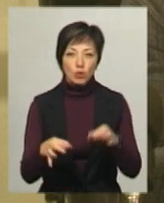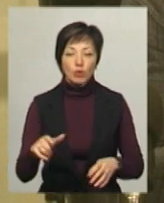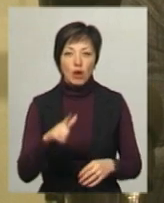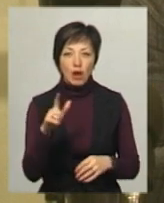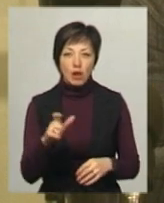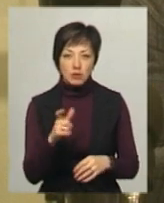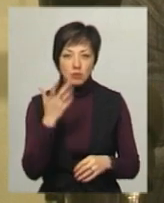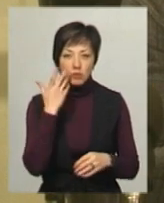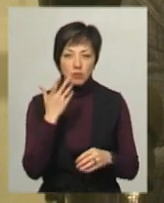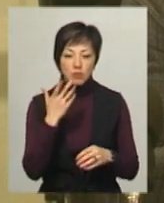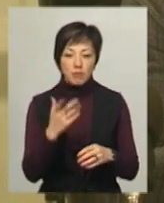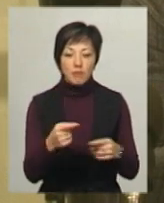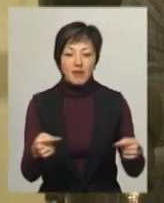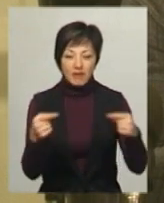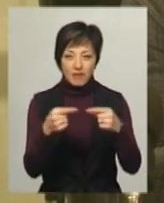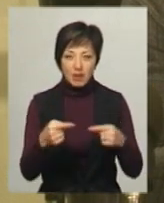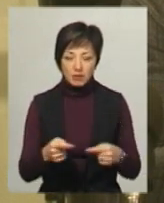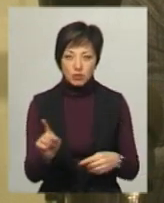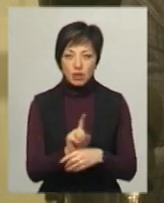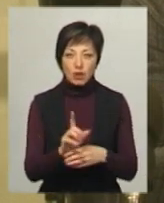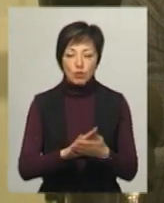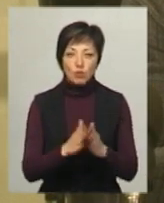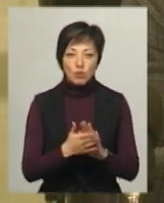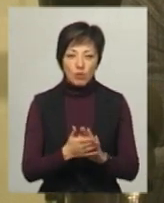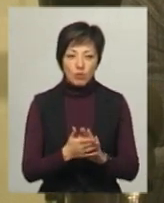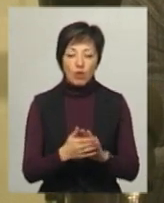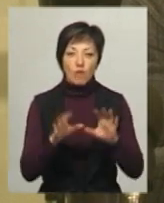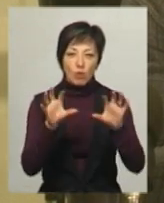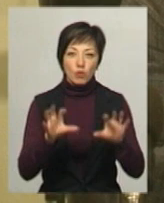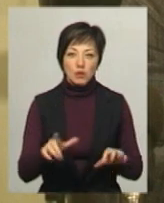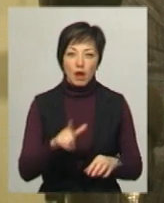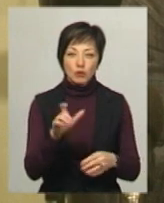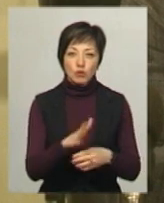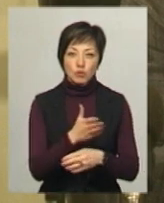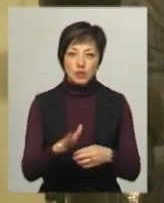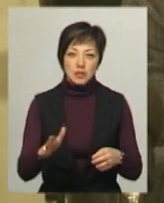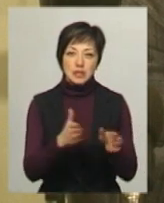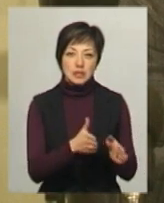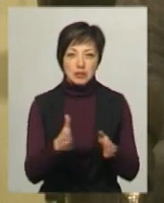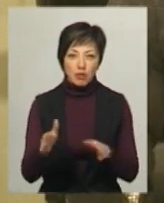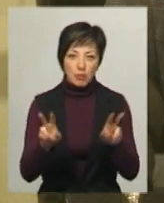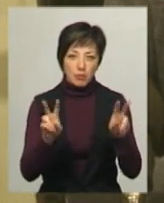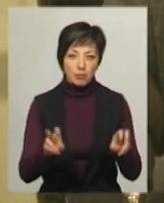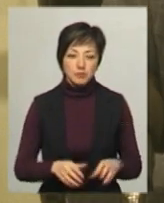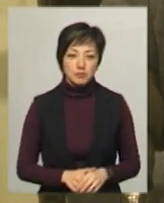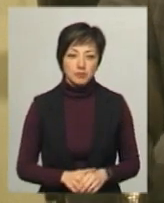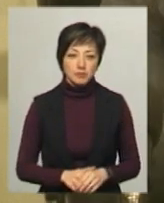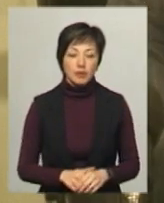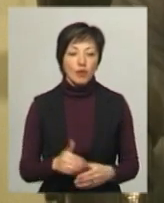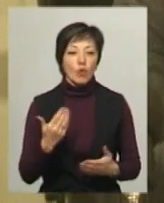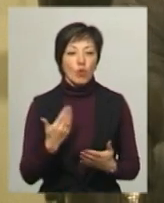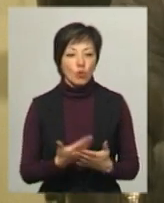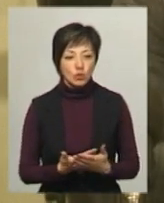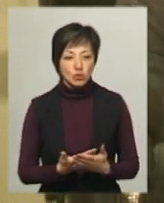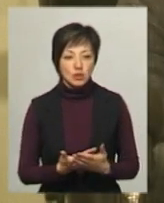приведений до стандартних умов, визначених в кодексі газорозподільних систем. Отже,